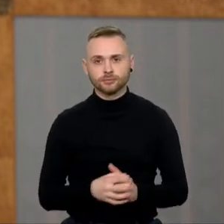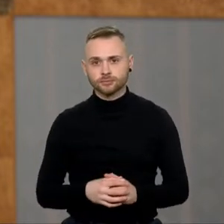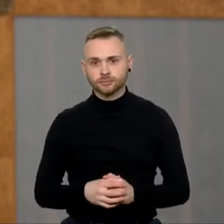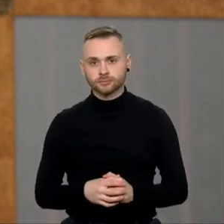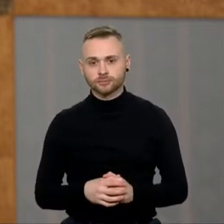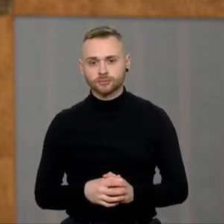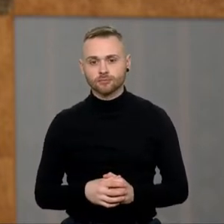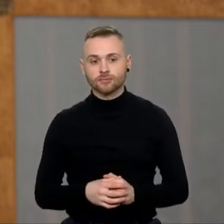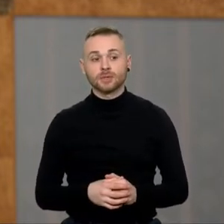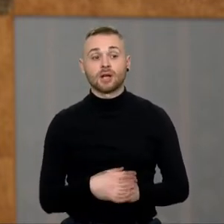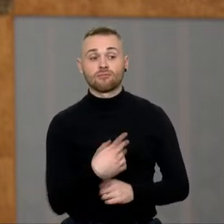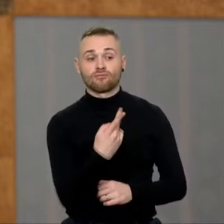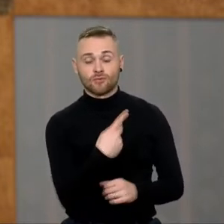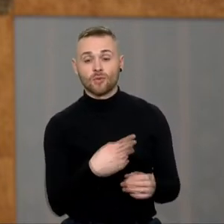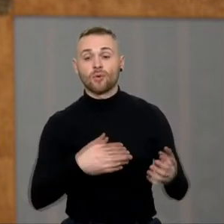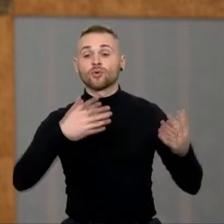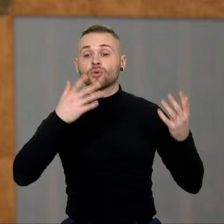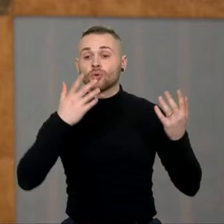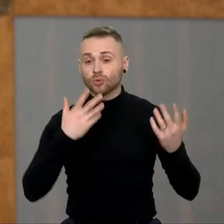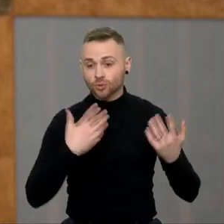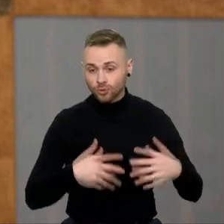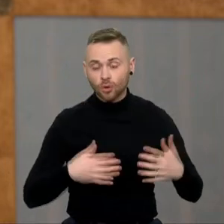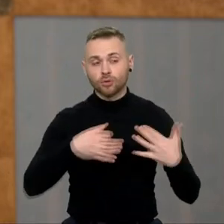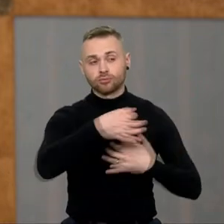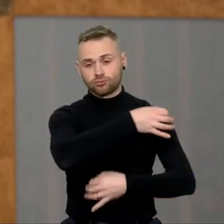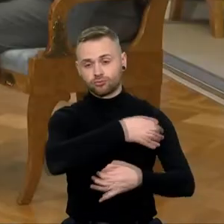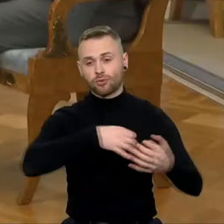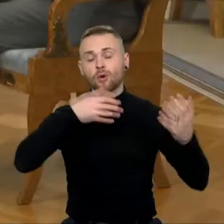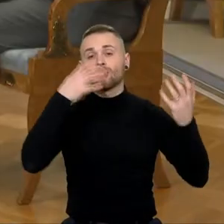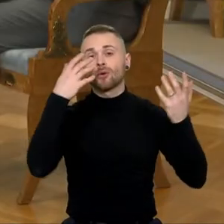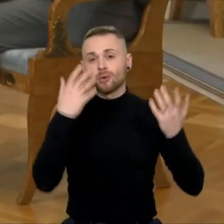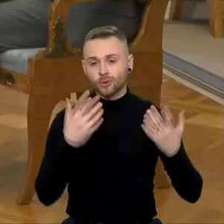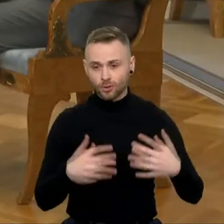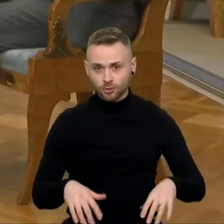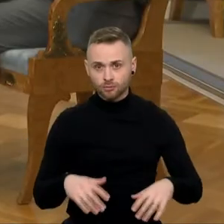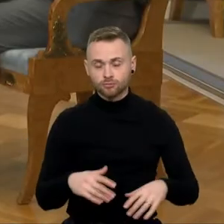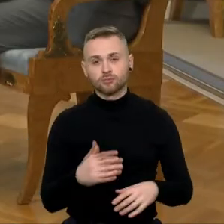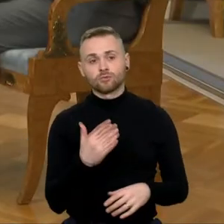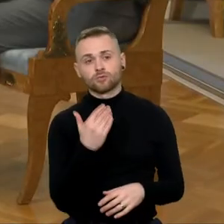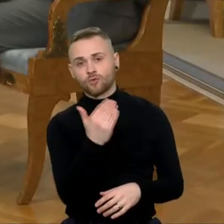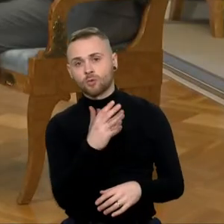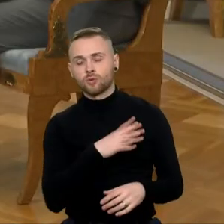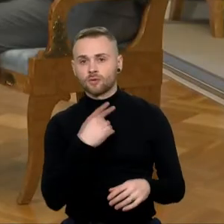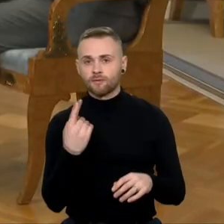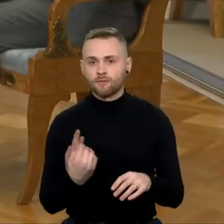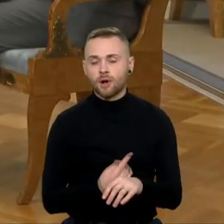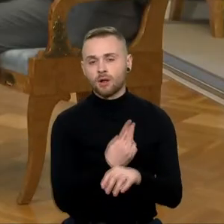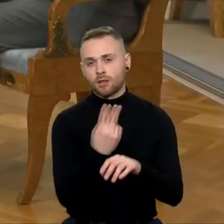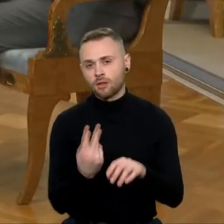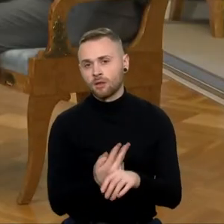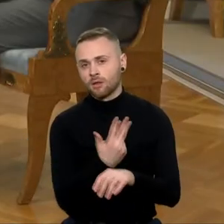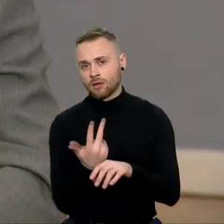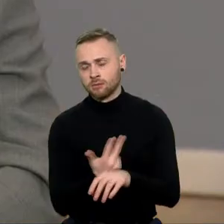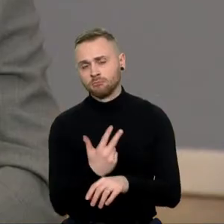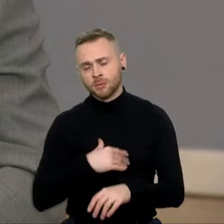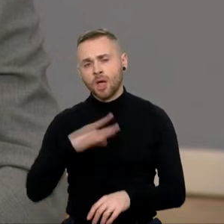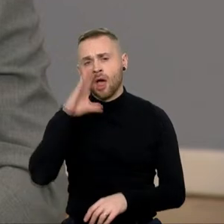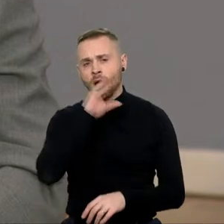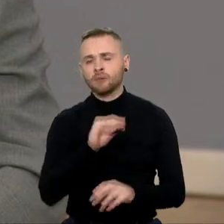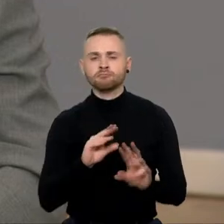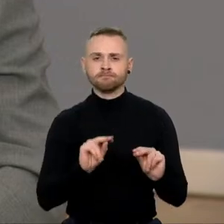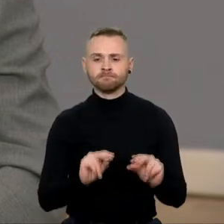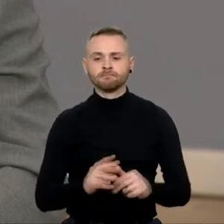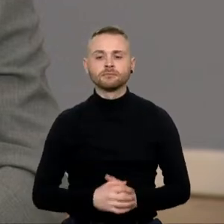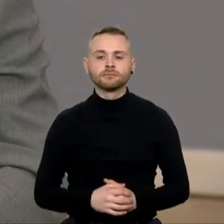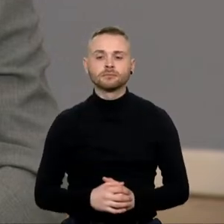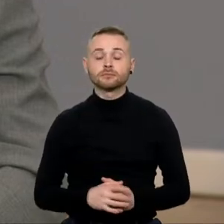mūsų diskusijų, kurios ne vieną valandą užime, mums pavyko tai padaryti. Ar